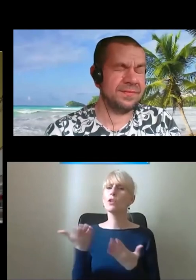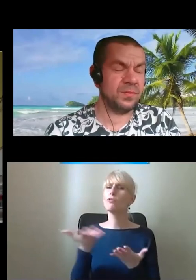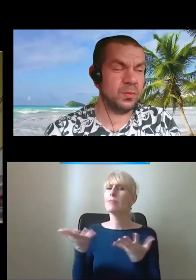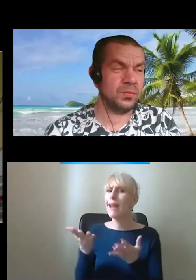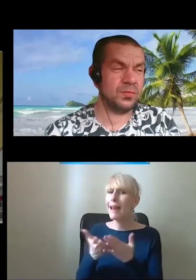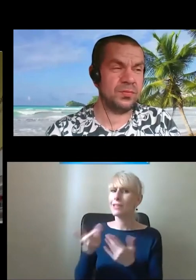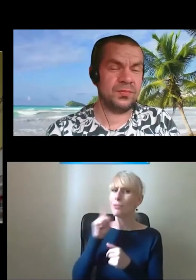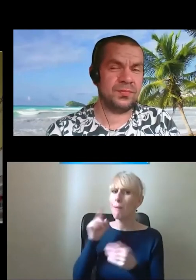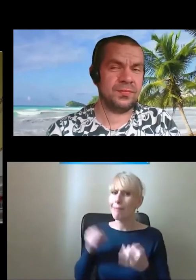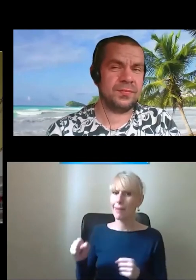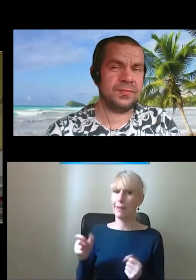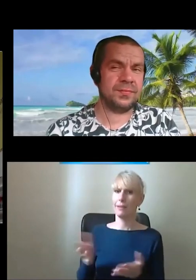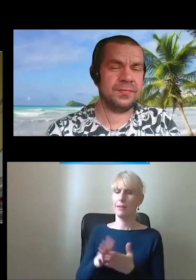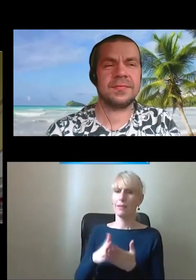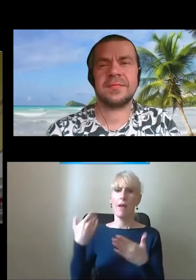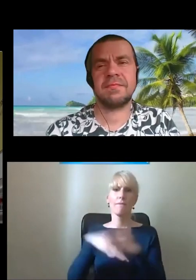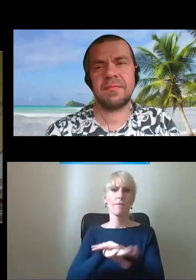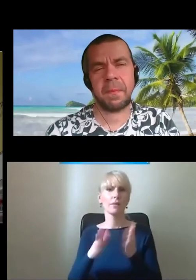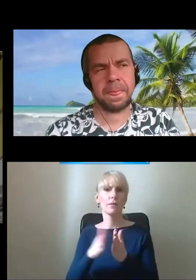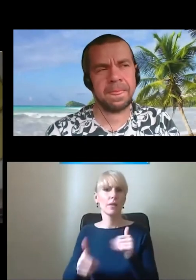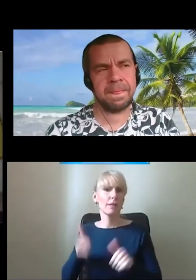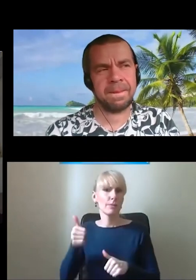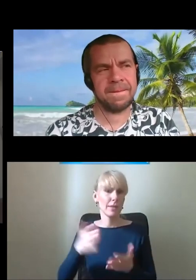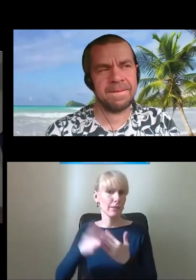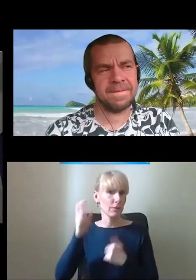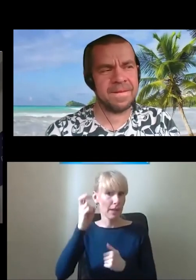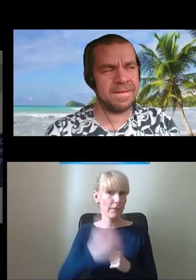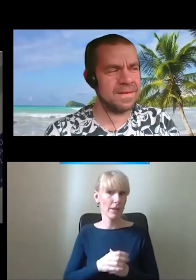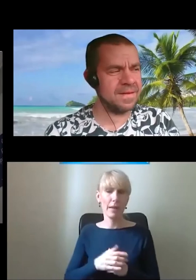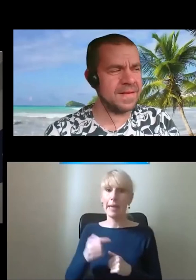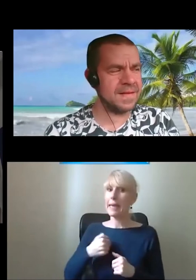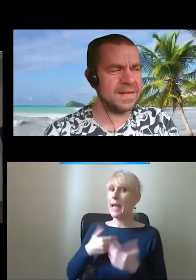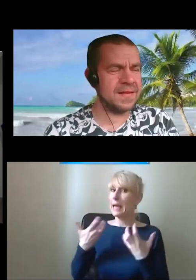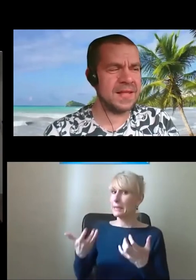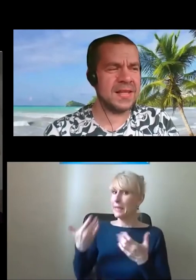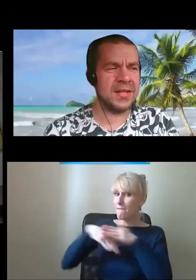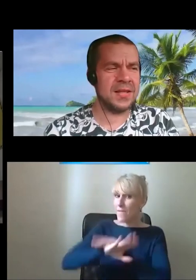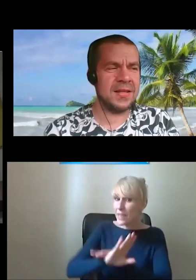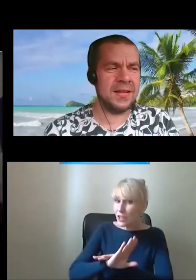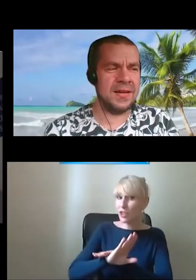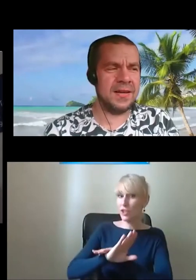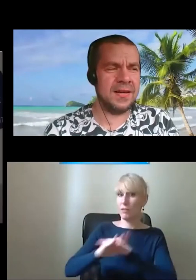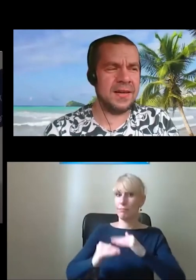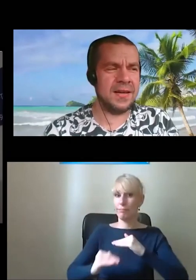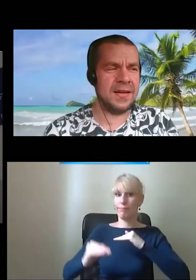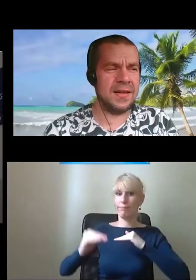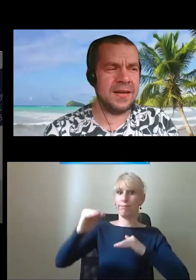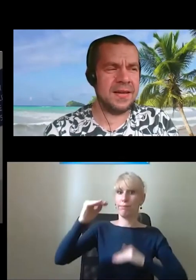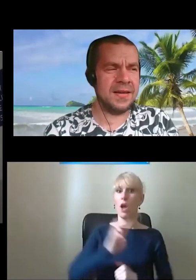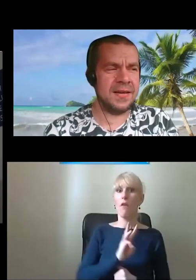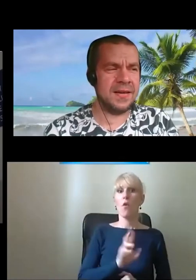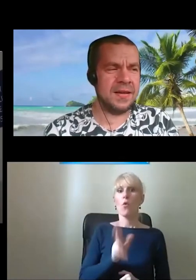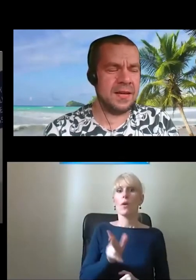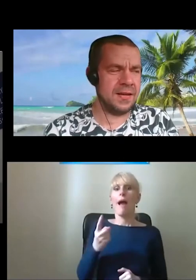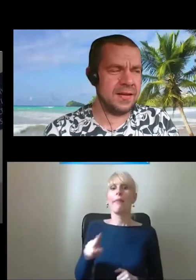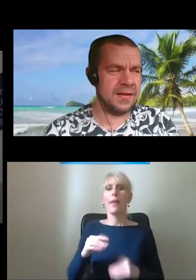i niżej pan chce wejść na prawe, czy na przystanku tym majowym. Nie, ja chcę wyjść... WKD. Ja chcę wyjść na zewnątrz z WKD. Wychodziliśmy... A, z